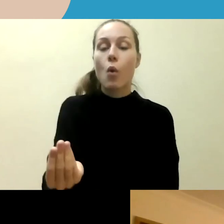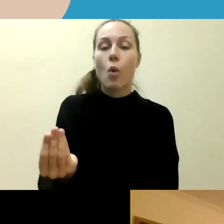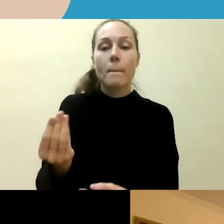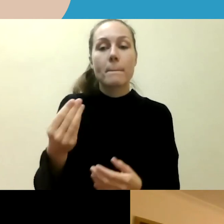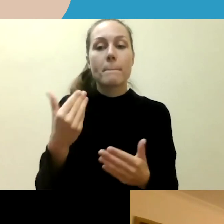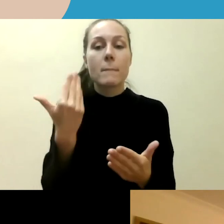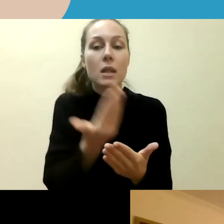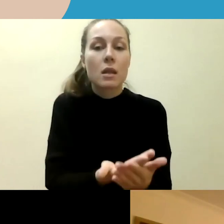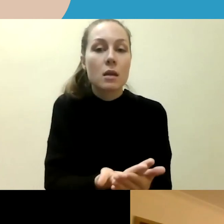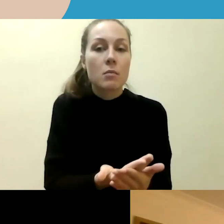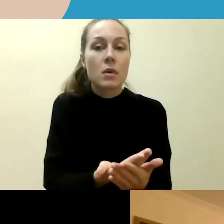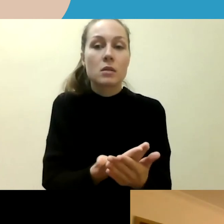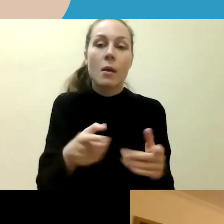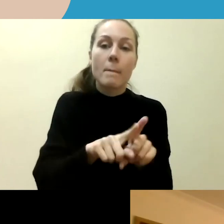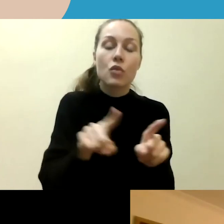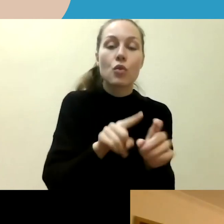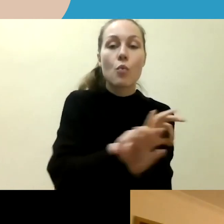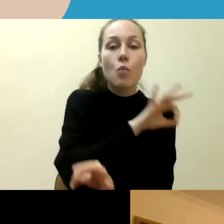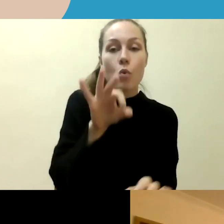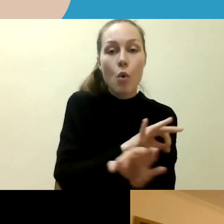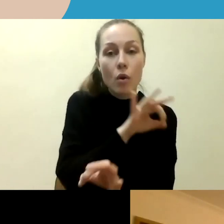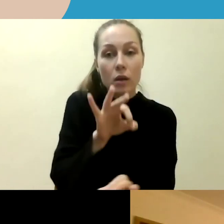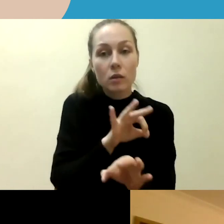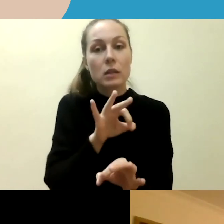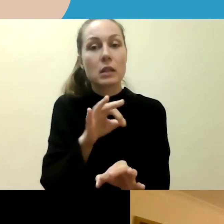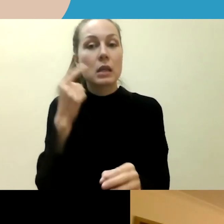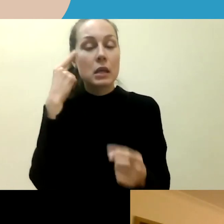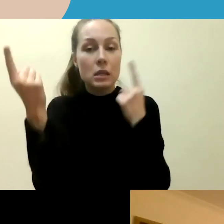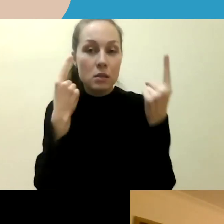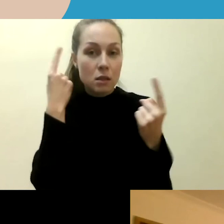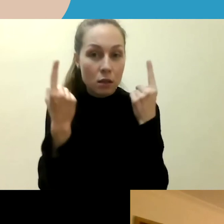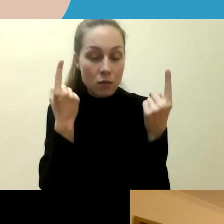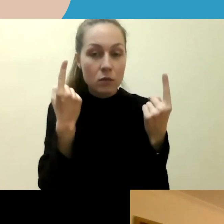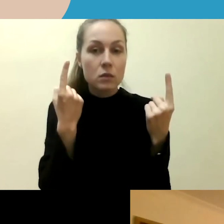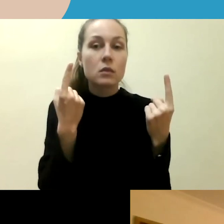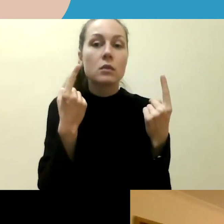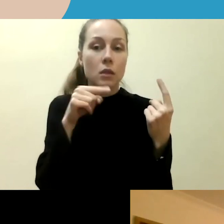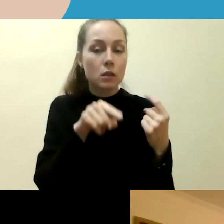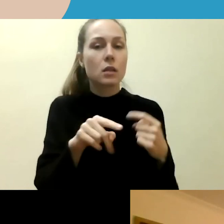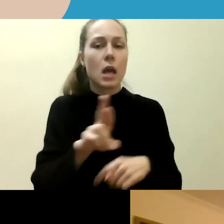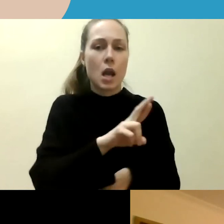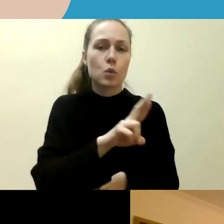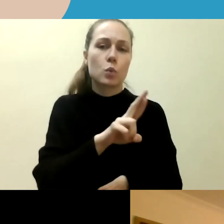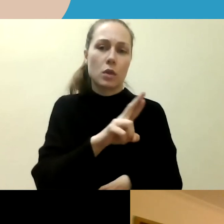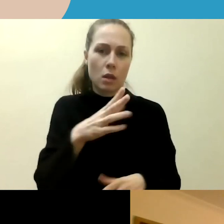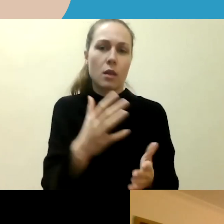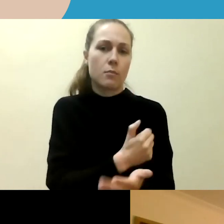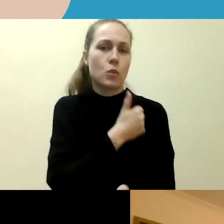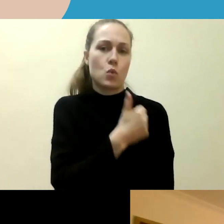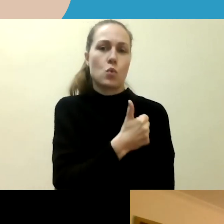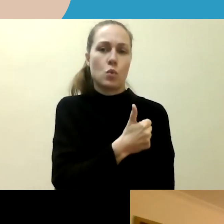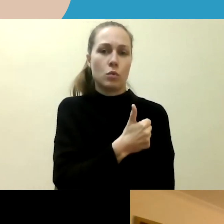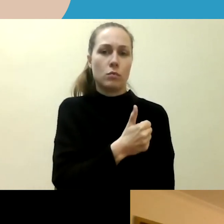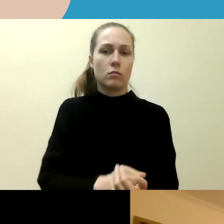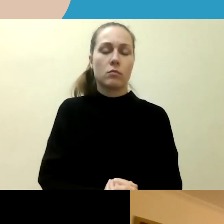įgyvendinant panašius projektus ir inicijatyvas, kad visą tai iš tiesų duotų rezultatų ir būtų sėkmingas dalykas,